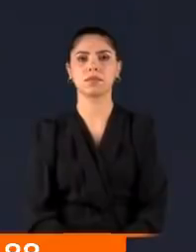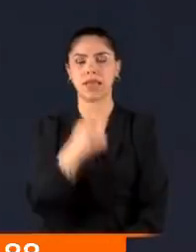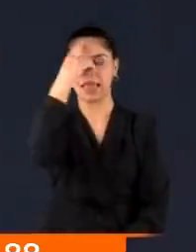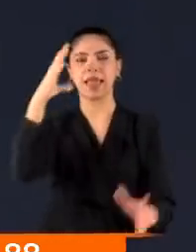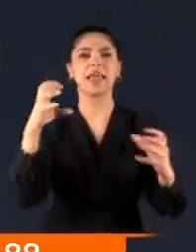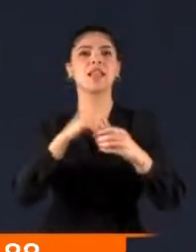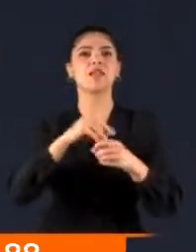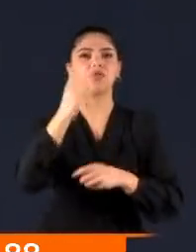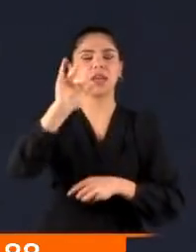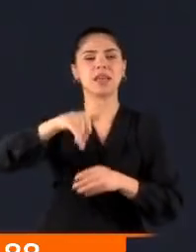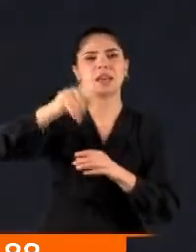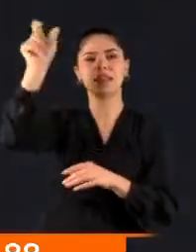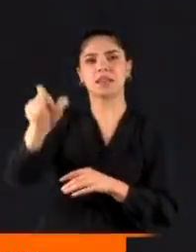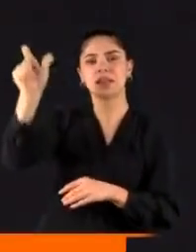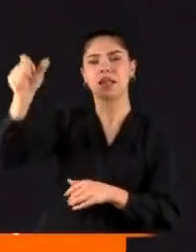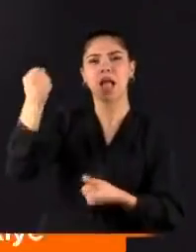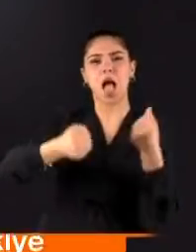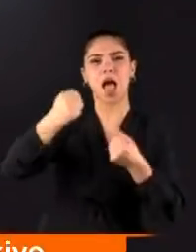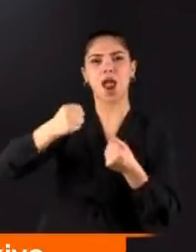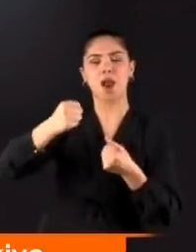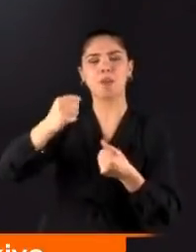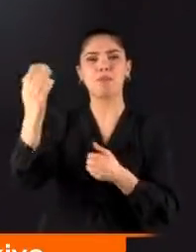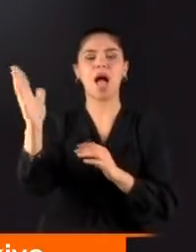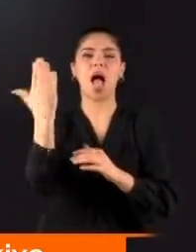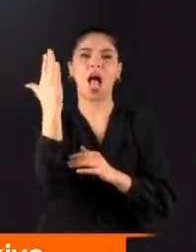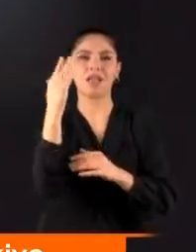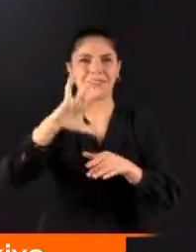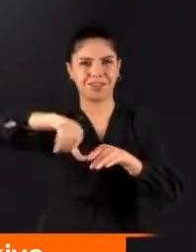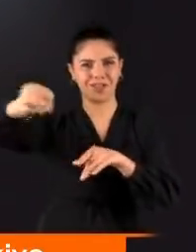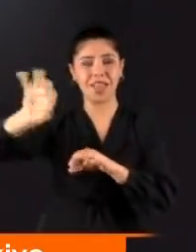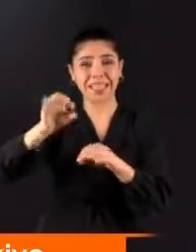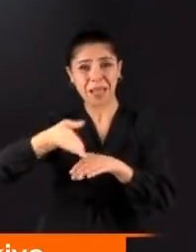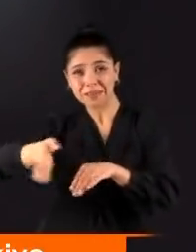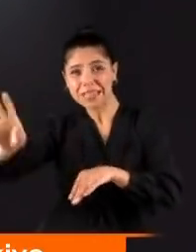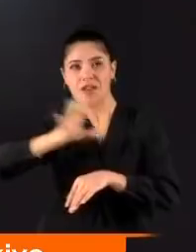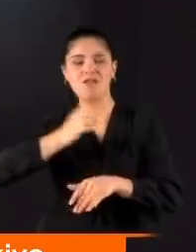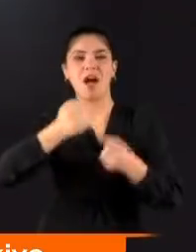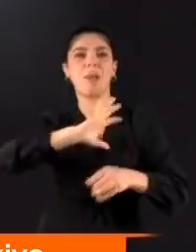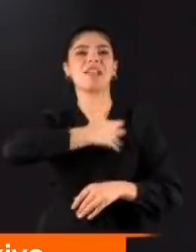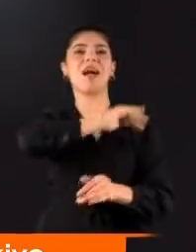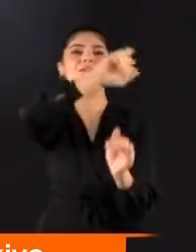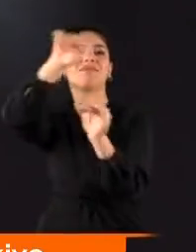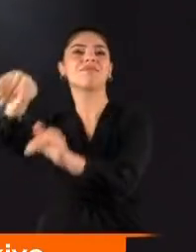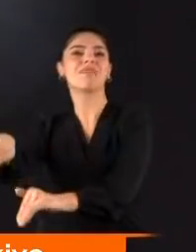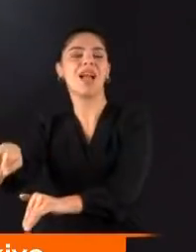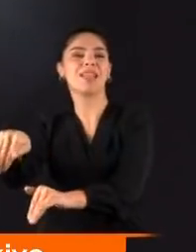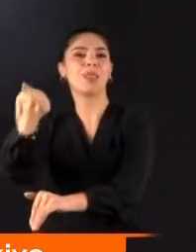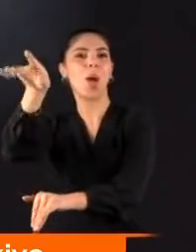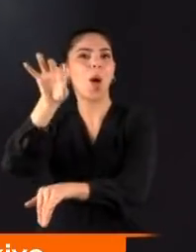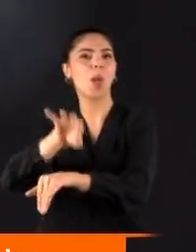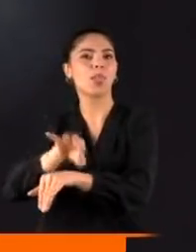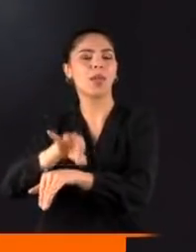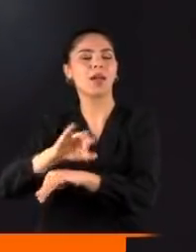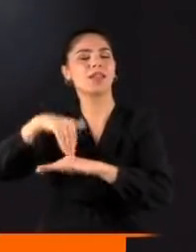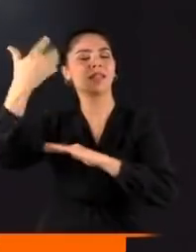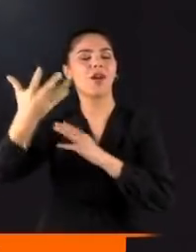Hindistan'da iki hırsız. Bir otomobilin yan aynasını çaldı. Tam kaçıyorlardı ki aracın sahibine yakalandılar. Hava giderken avlandılar yani.